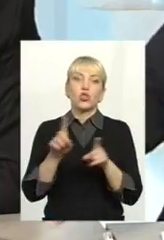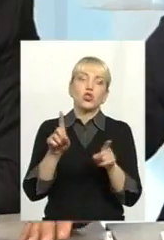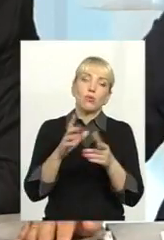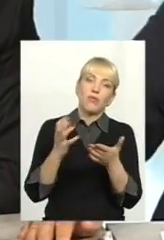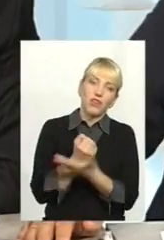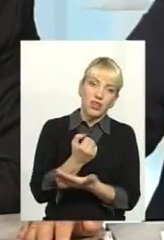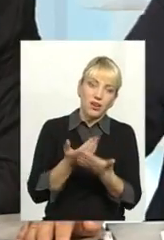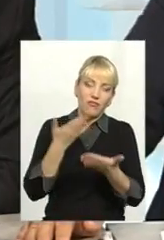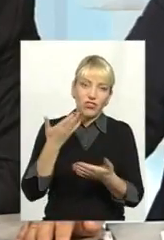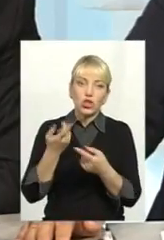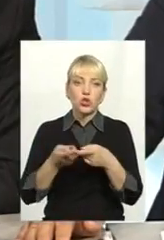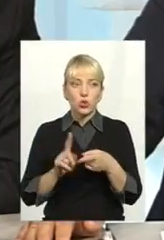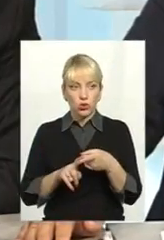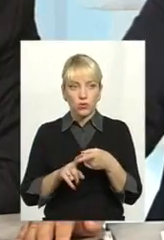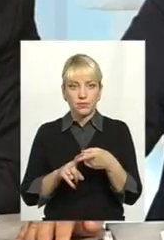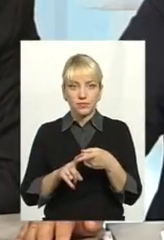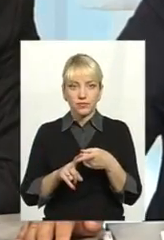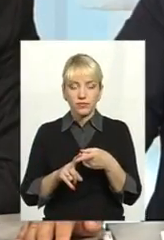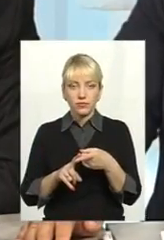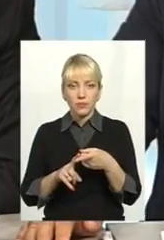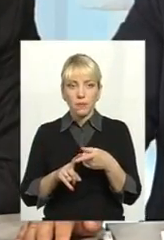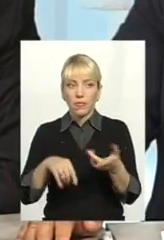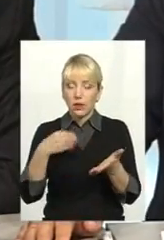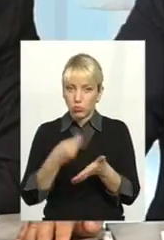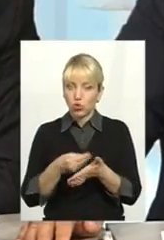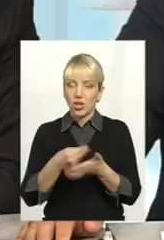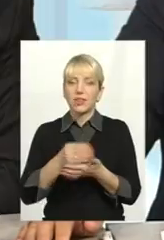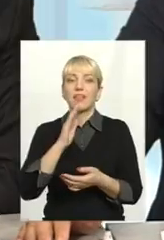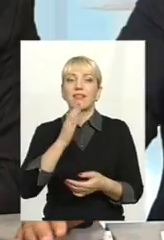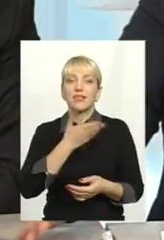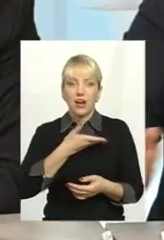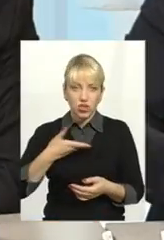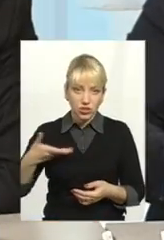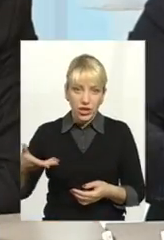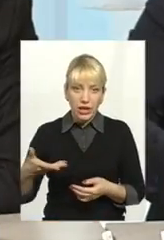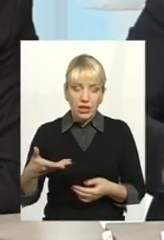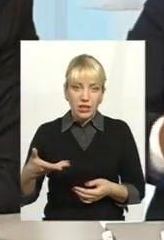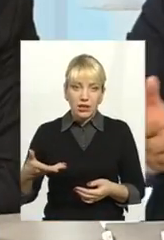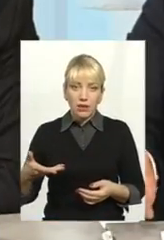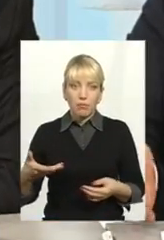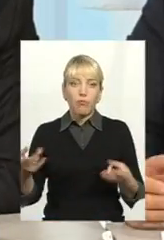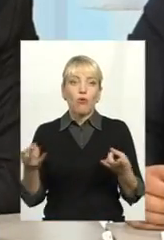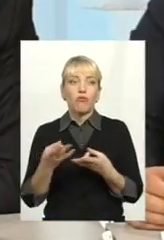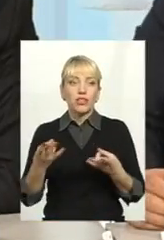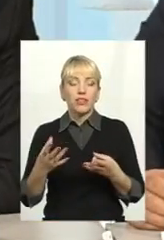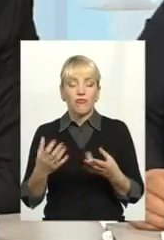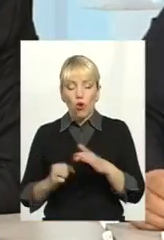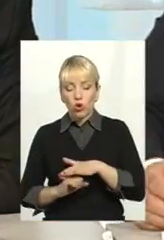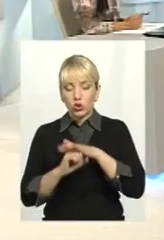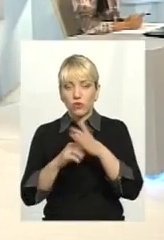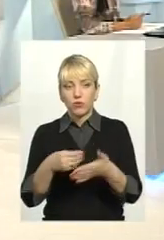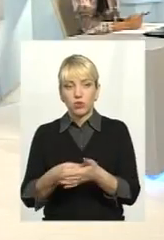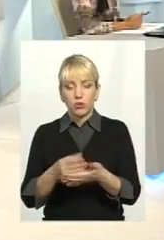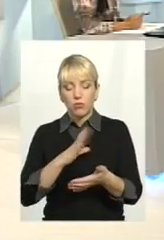виграємо від цього. І бюджет наш повинен, в основу бюджету повинен